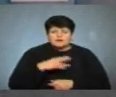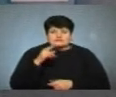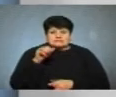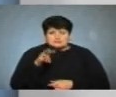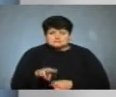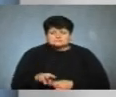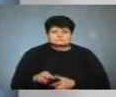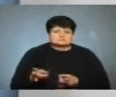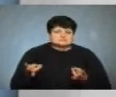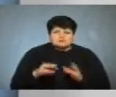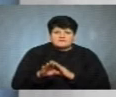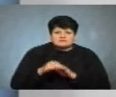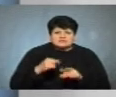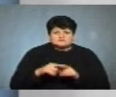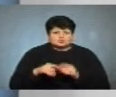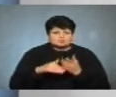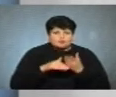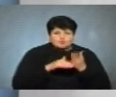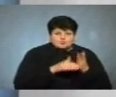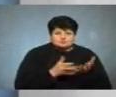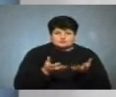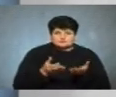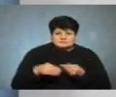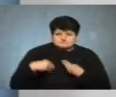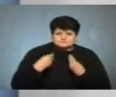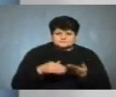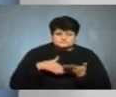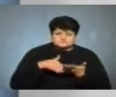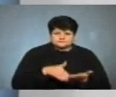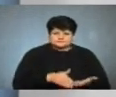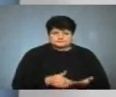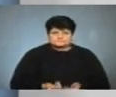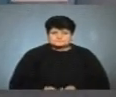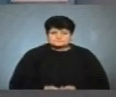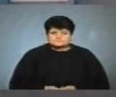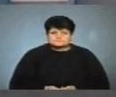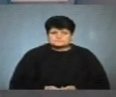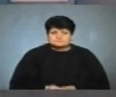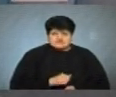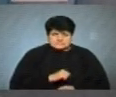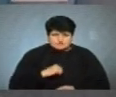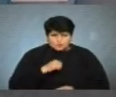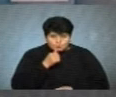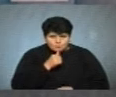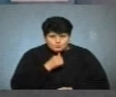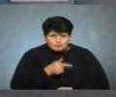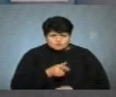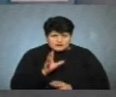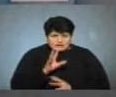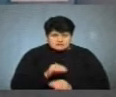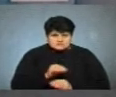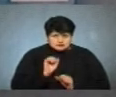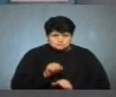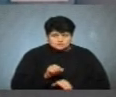автоматично потрібно викликати швидку допомогу, щоб отримати першу медичну допомогу. Самому пробувати гасити